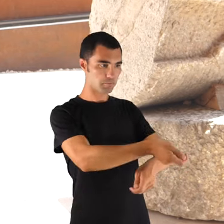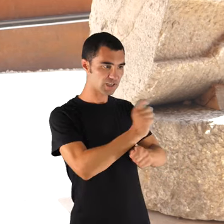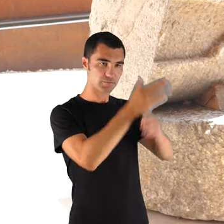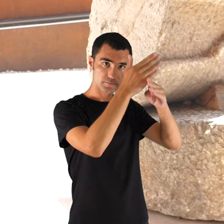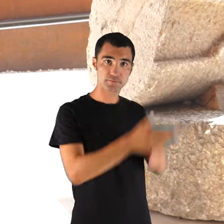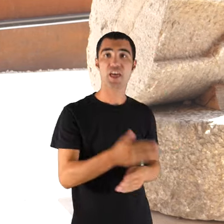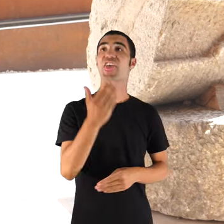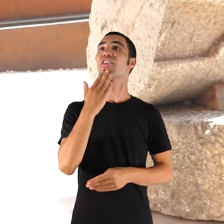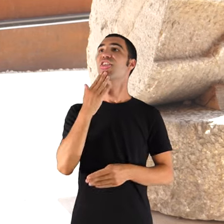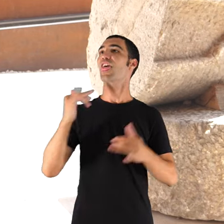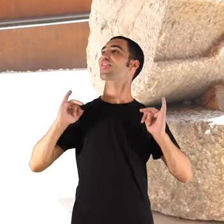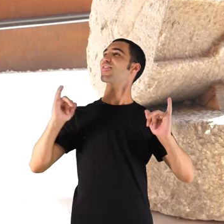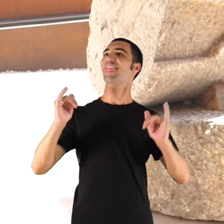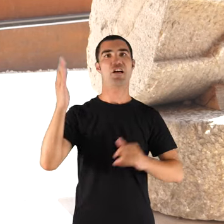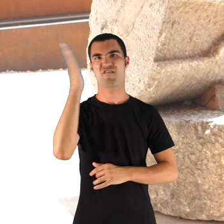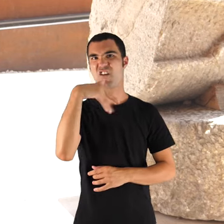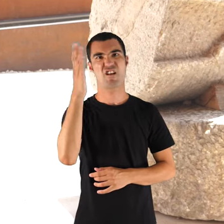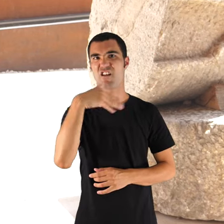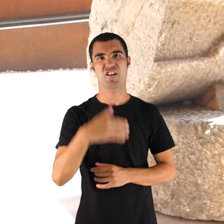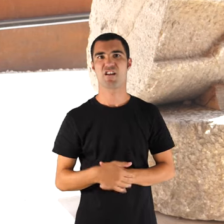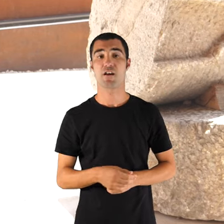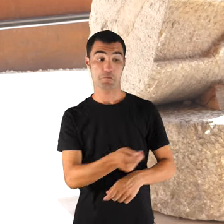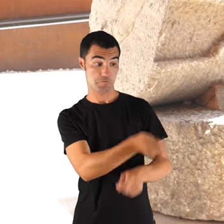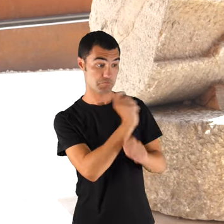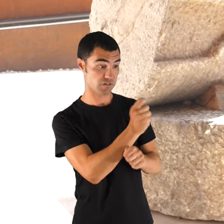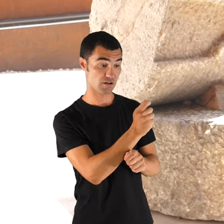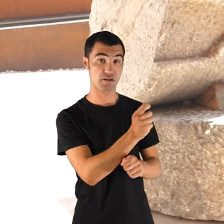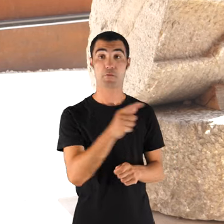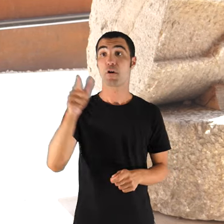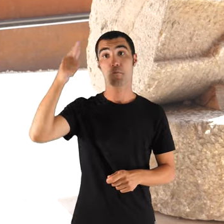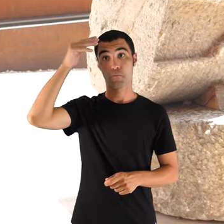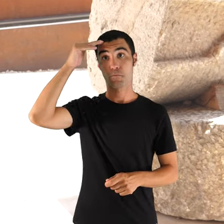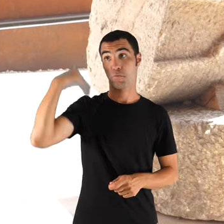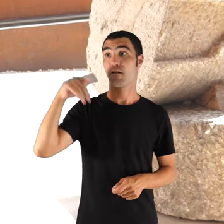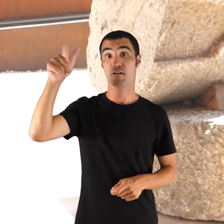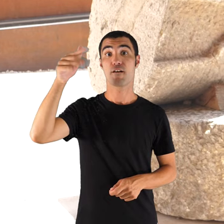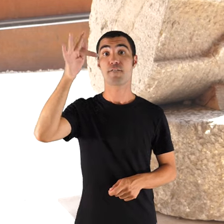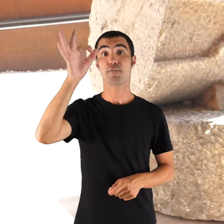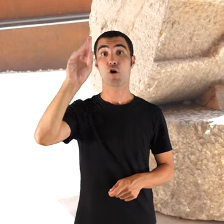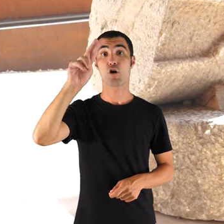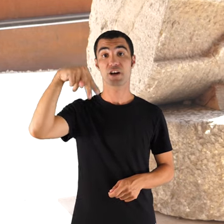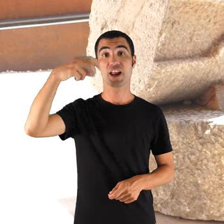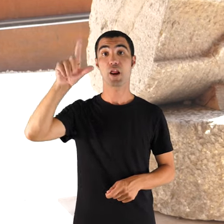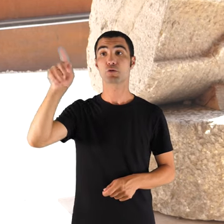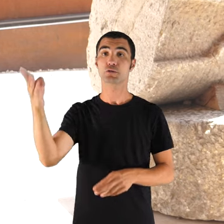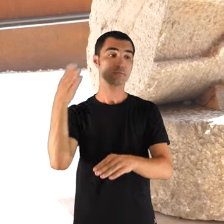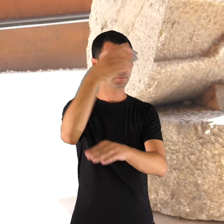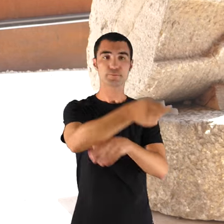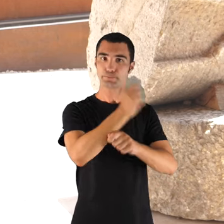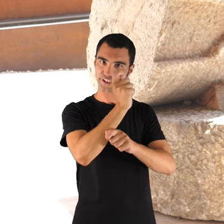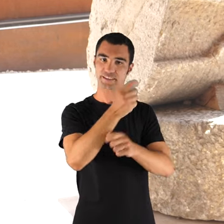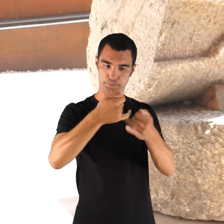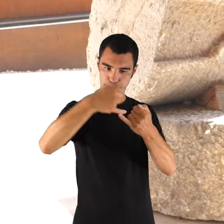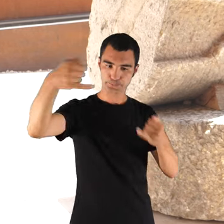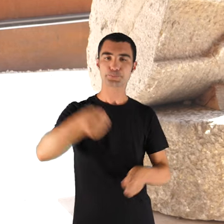Si s'anava a pescant de Fornaluig, jo sé, que anaven a pescar amb canyeta i anaven